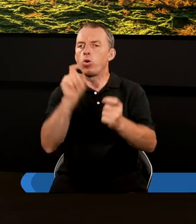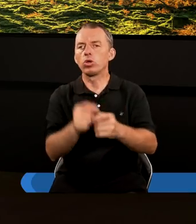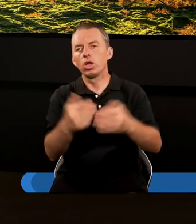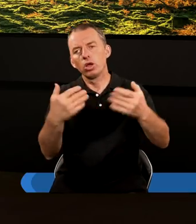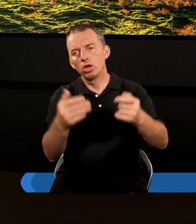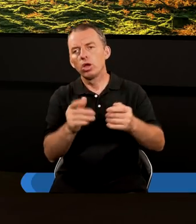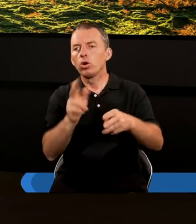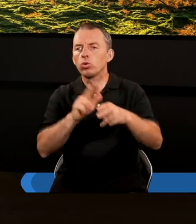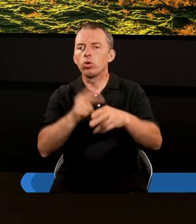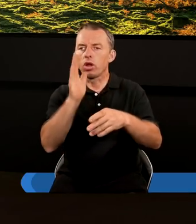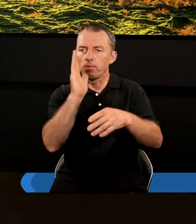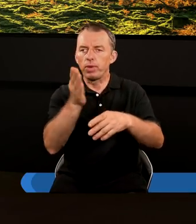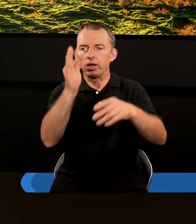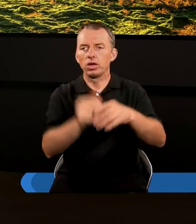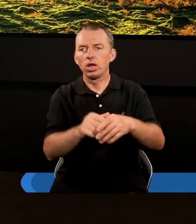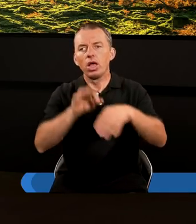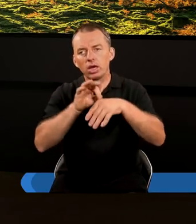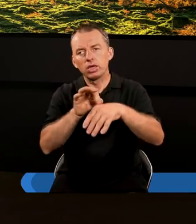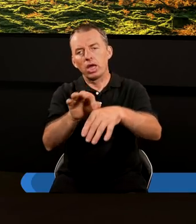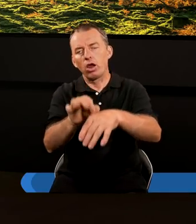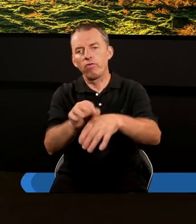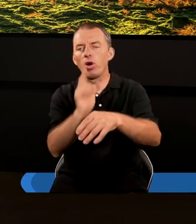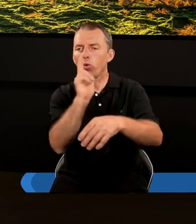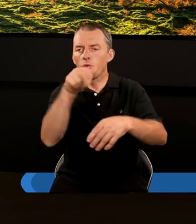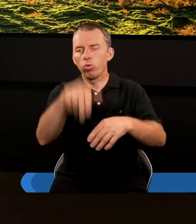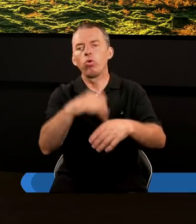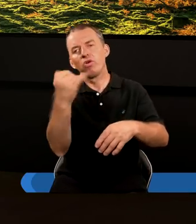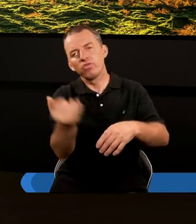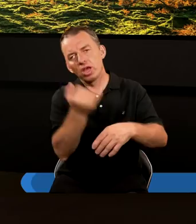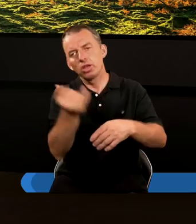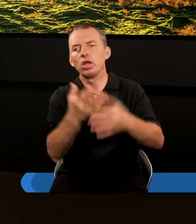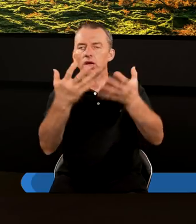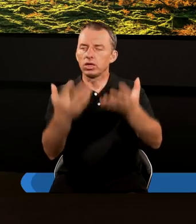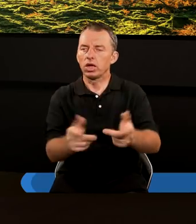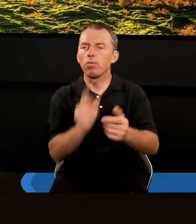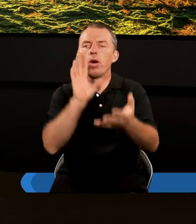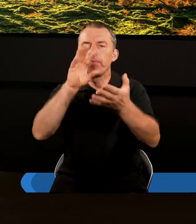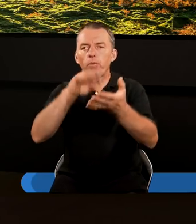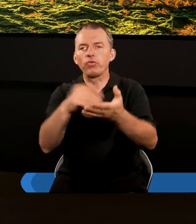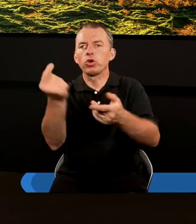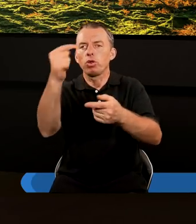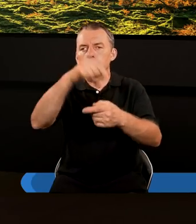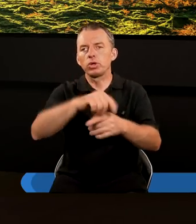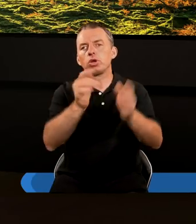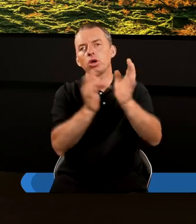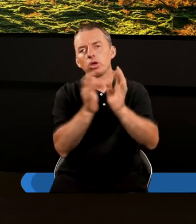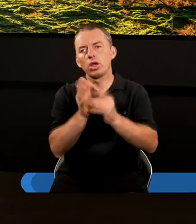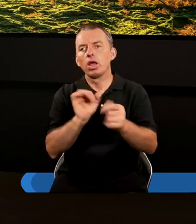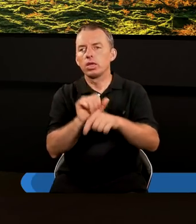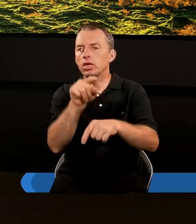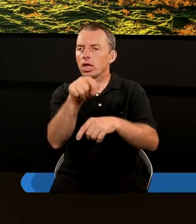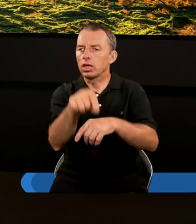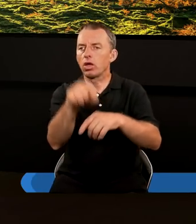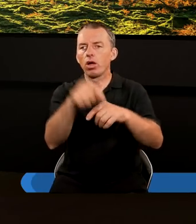który będzie kierował ku wieczności. A więc chcemy dziś mówić o powtórnym przyjściu Chrystusa. Właściwie jest to